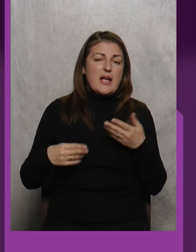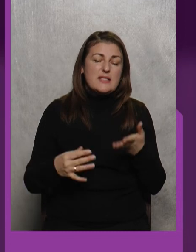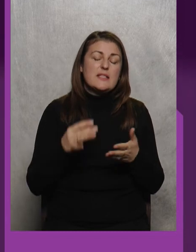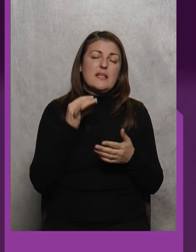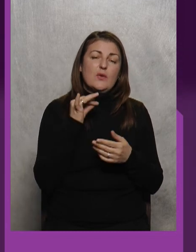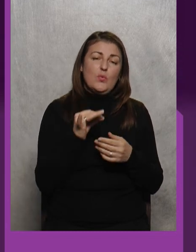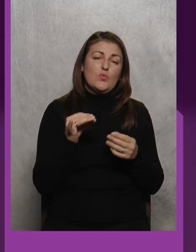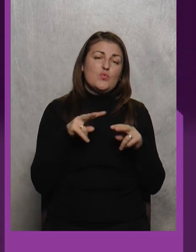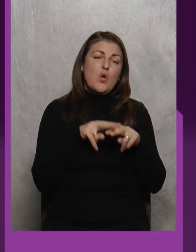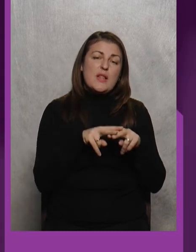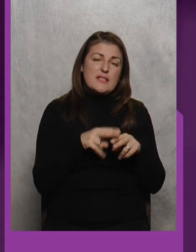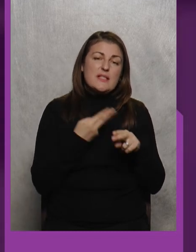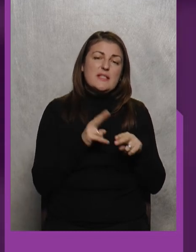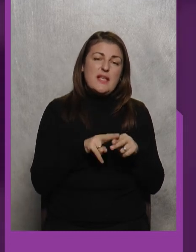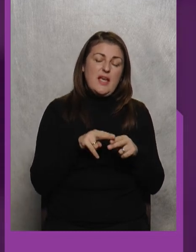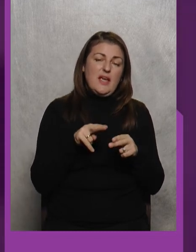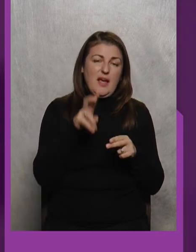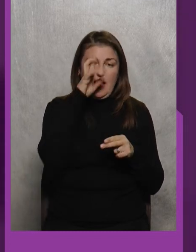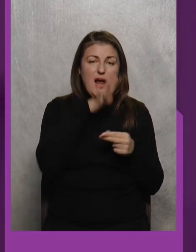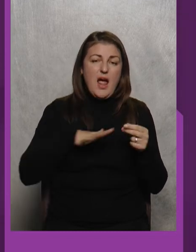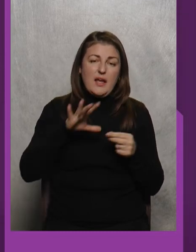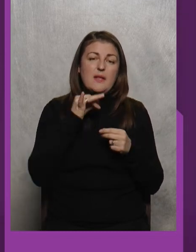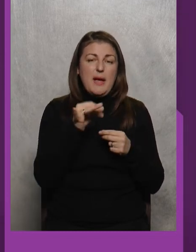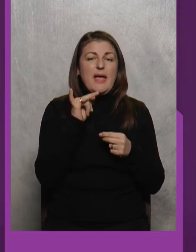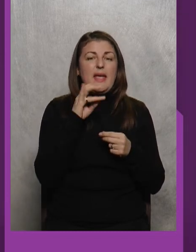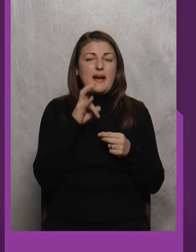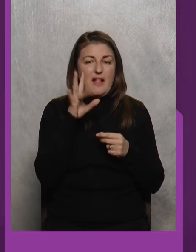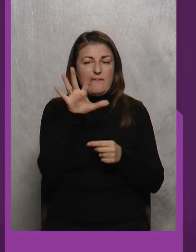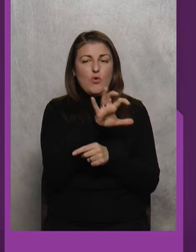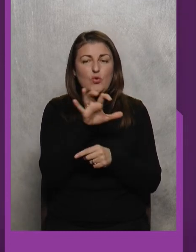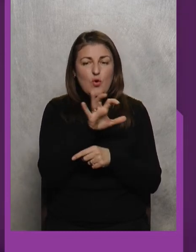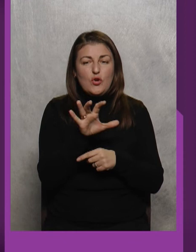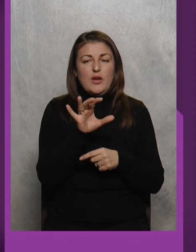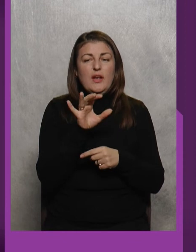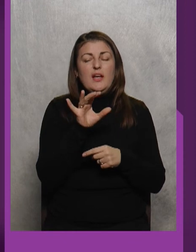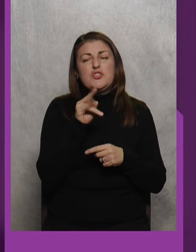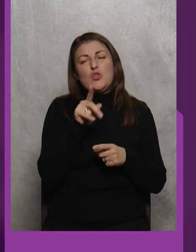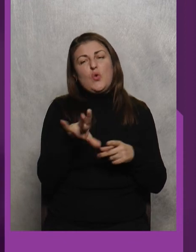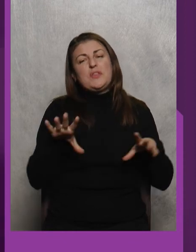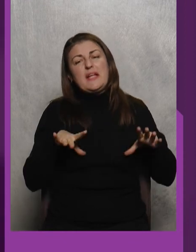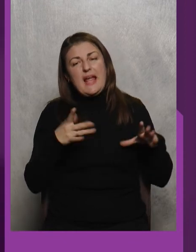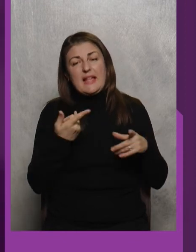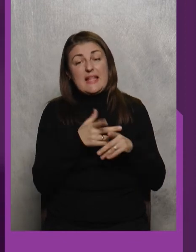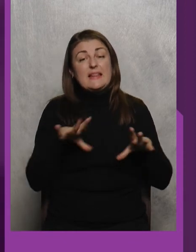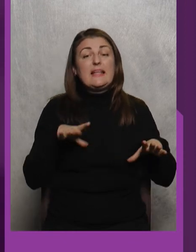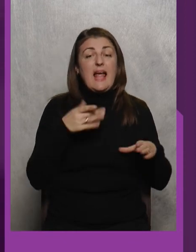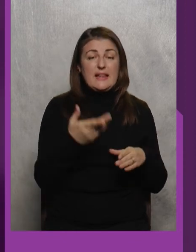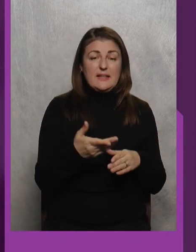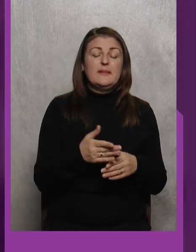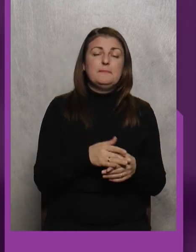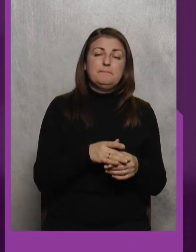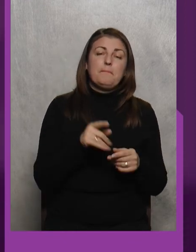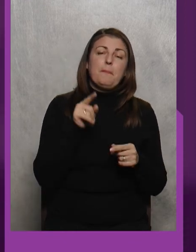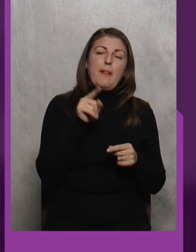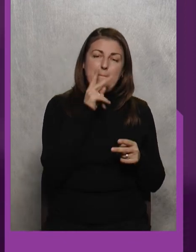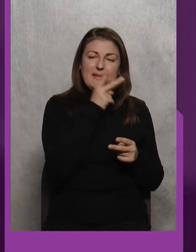У столиці цієї країни Бачимо іранського фотографа, чи то тренер Тренер Там